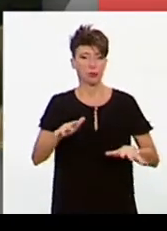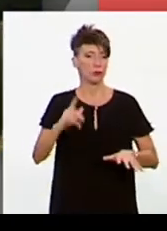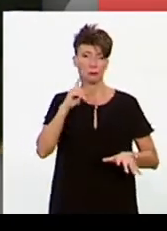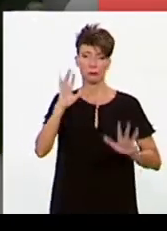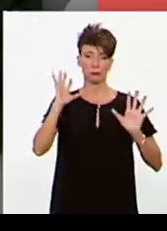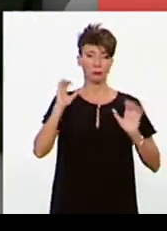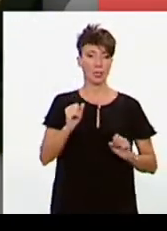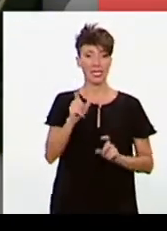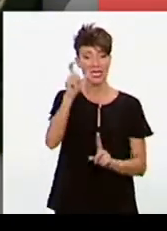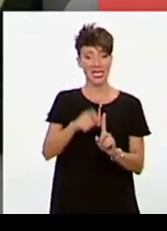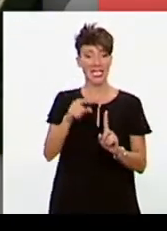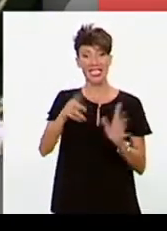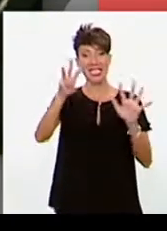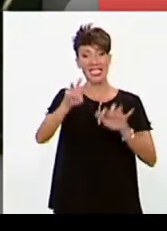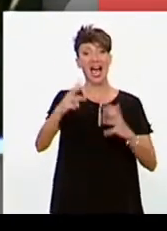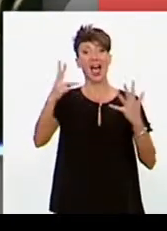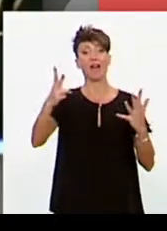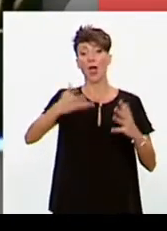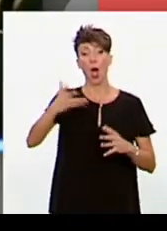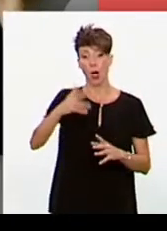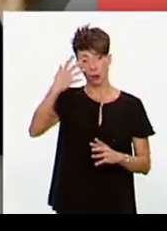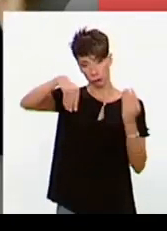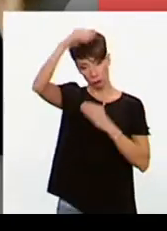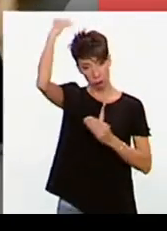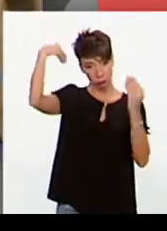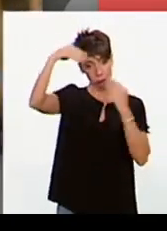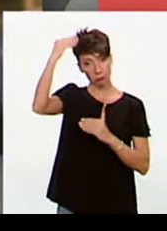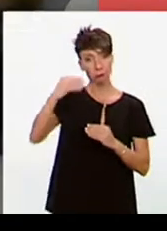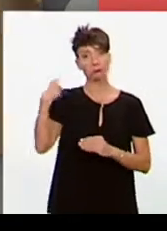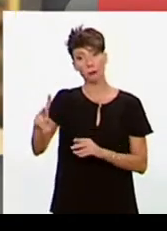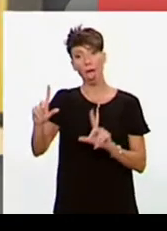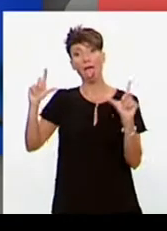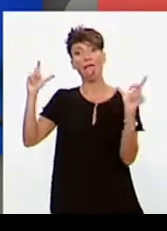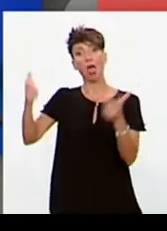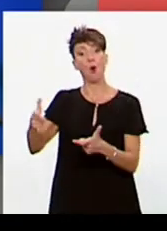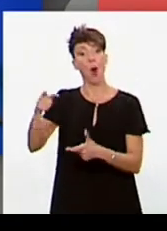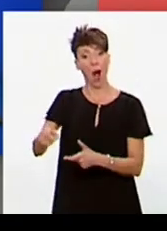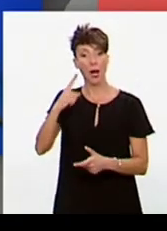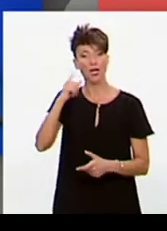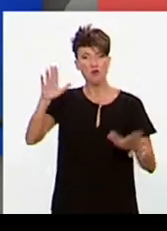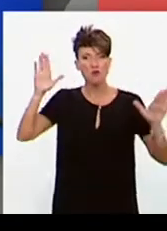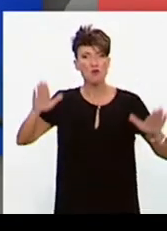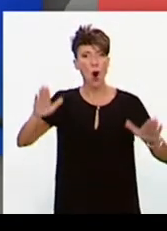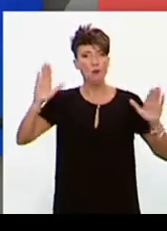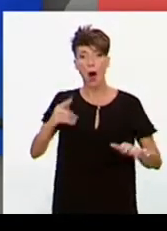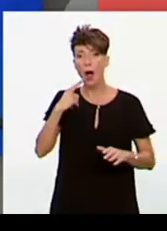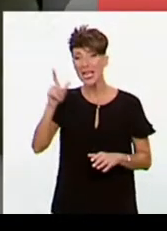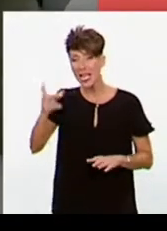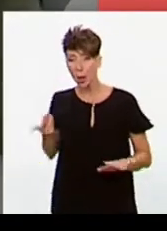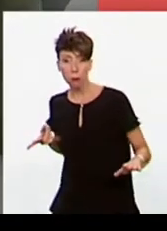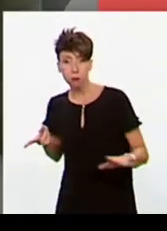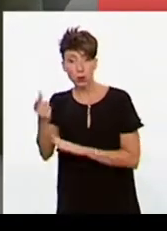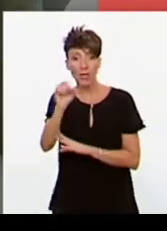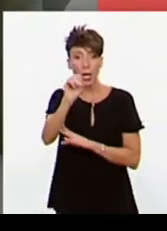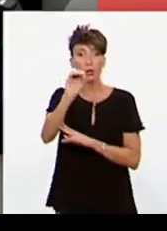Η 37χρονη Ιλχάνο Μάρη, η οποία εξελέγει με τους δημοκρατικούς, είναι μουσουλμάνα και η πρώτη Σομαλή πρόσφυγας που